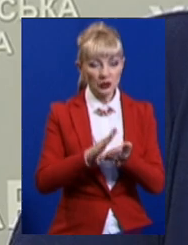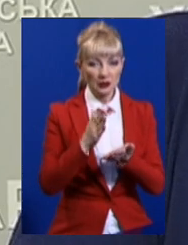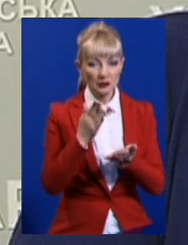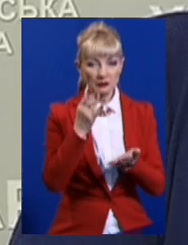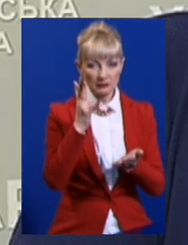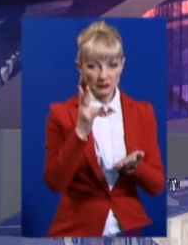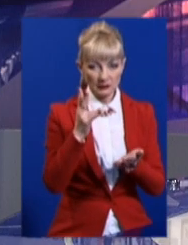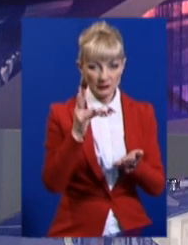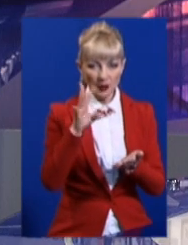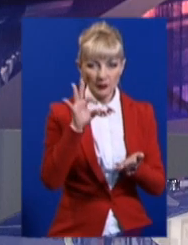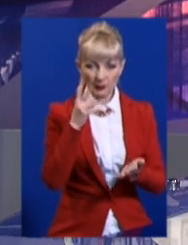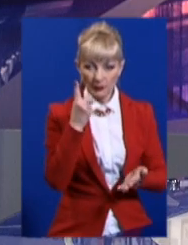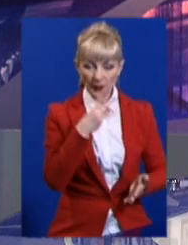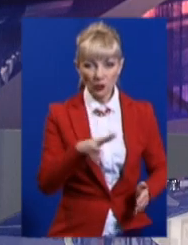гривень.